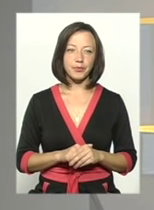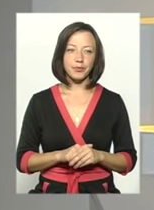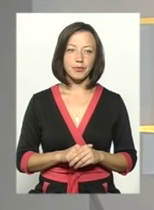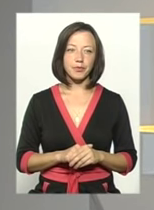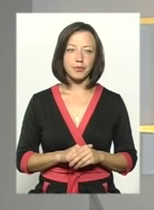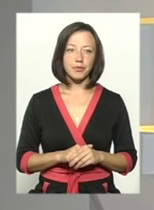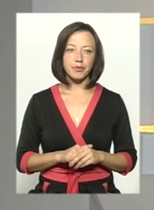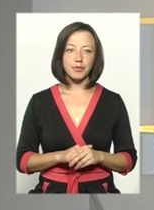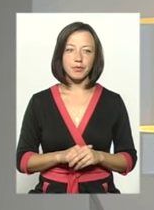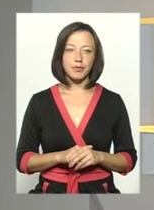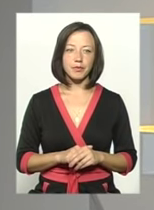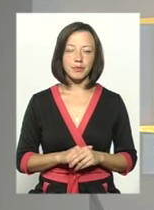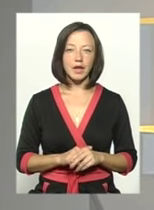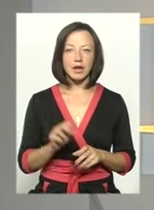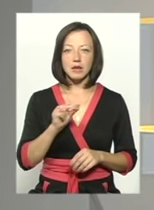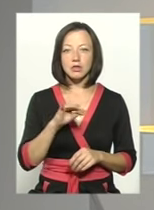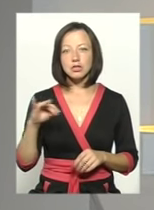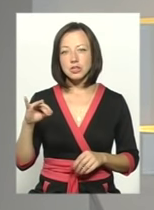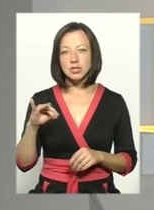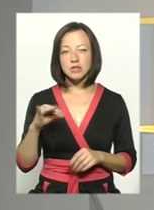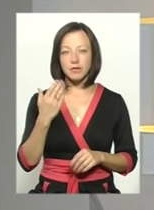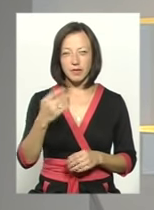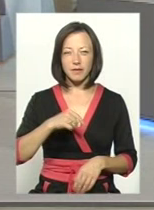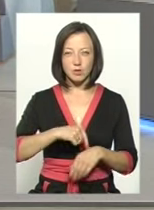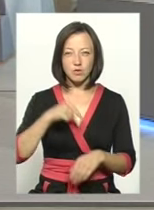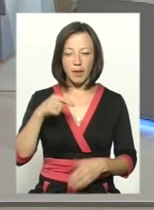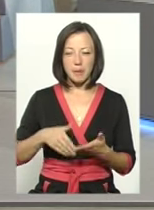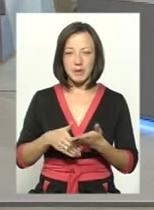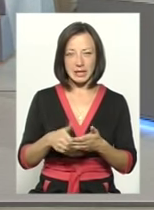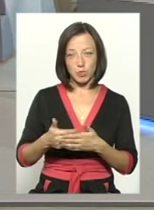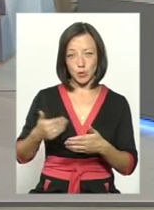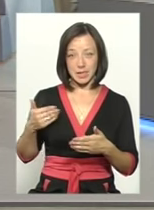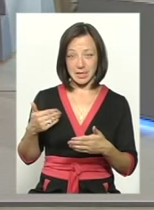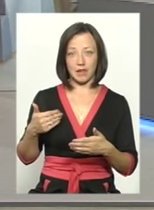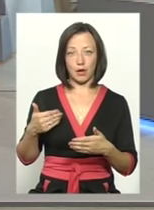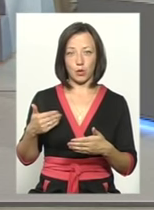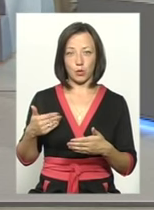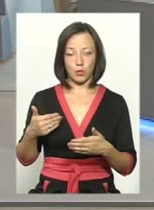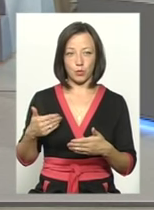Скажіть, будь ласка, чи відчували Ви підтримку Стиву, поки там були?